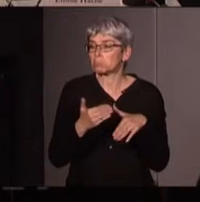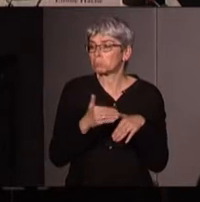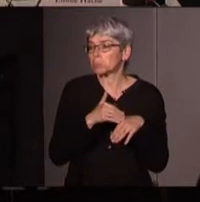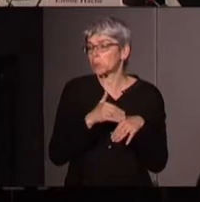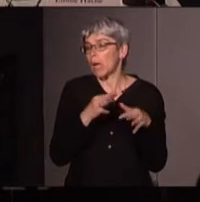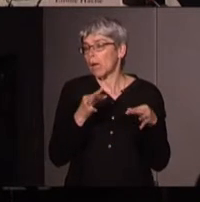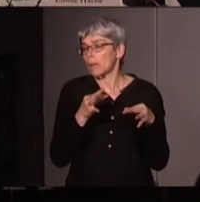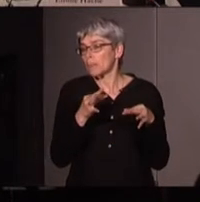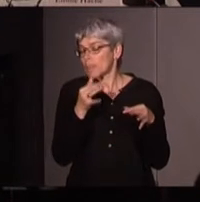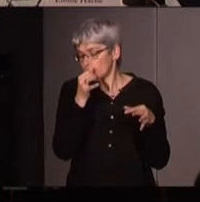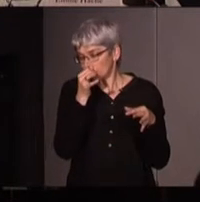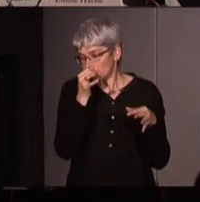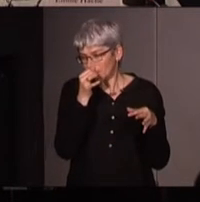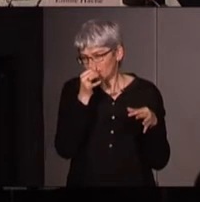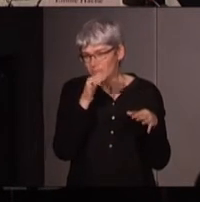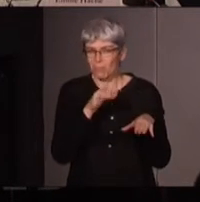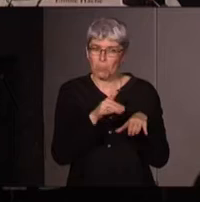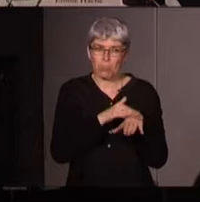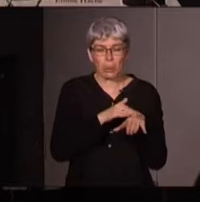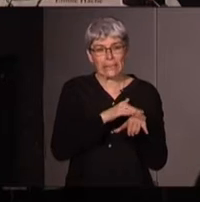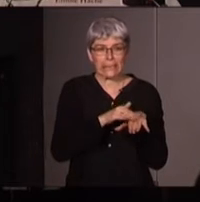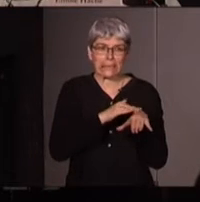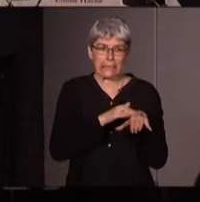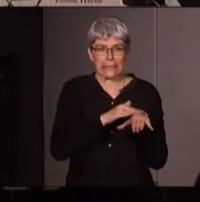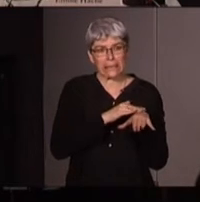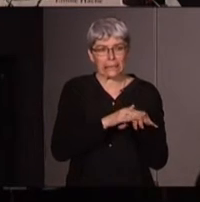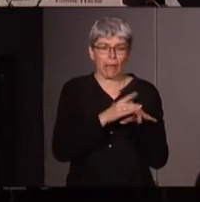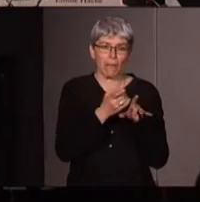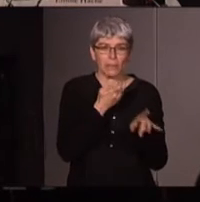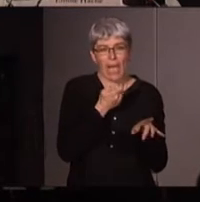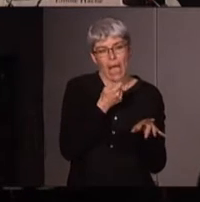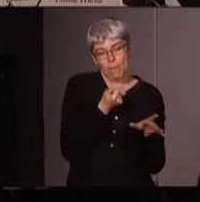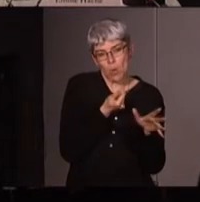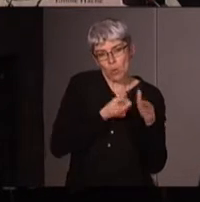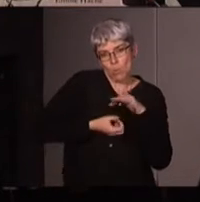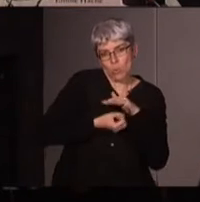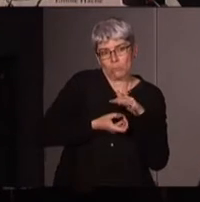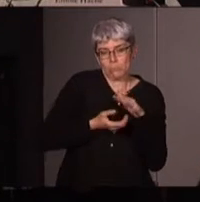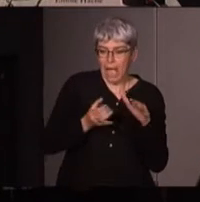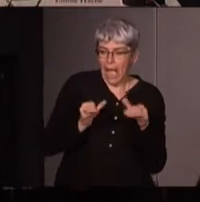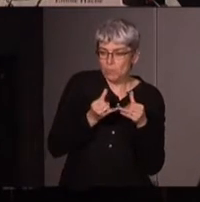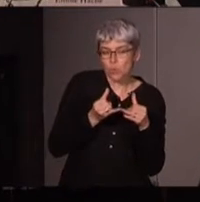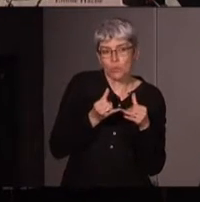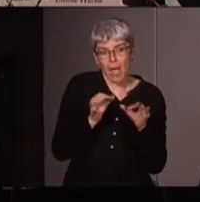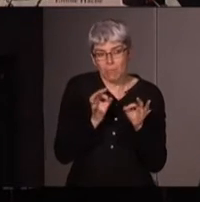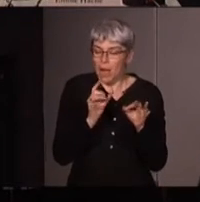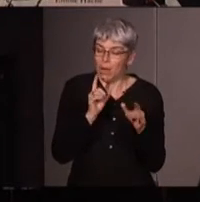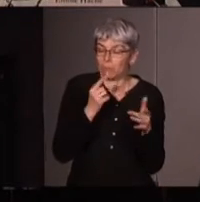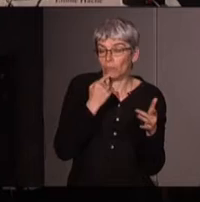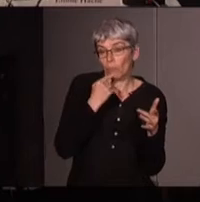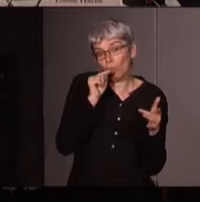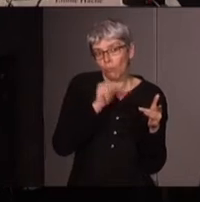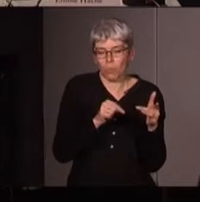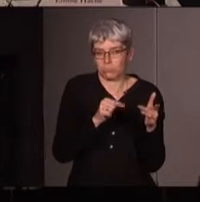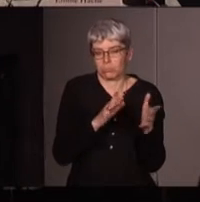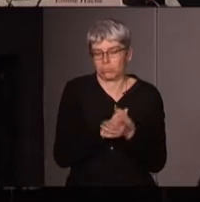le côté assez libidinal de cette façon d'agir si on ne'amuse pas ça ne vaut pas le coup et je crois